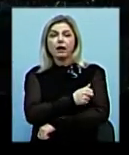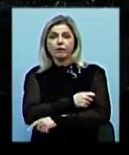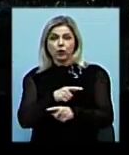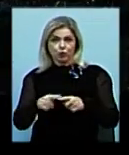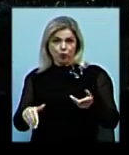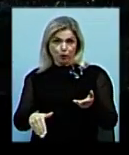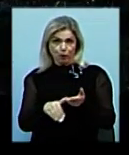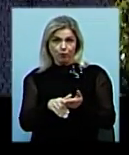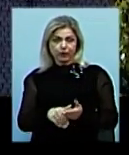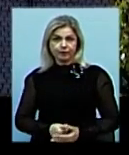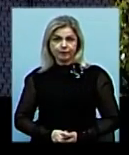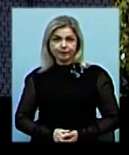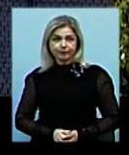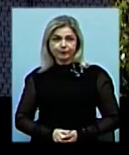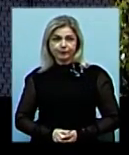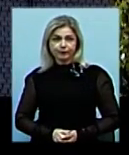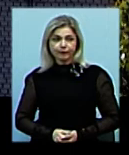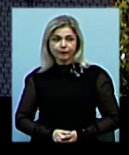швидкої медичної допомоги.